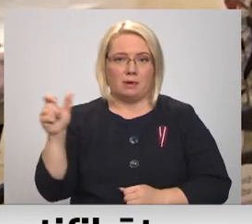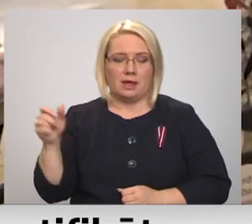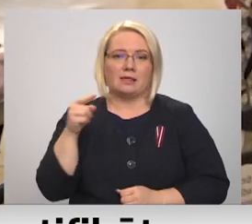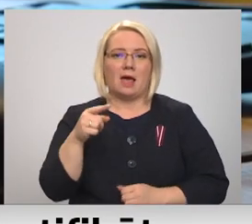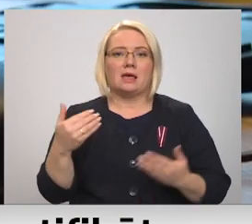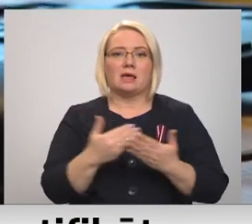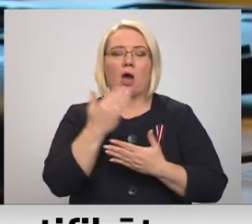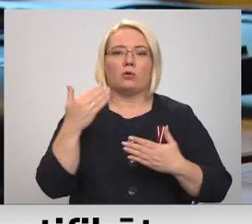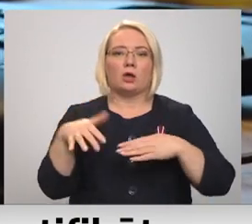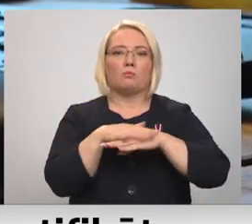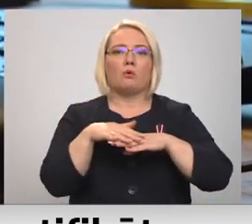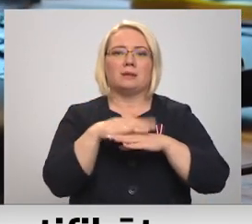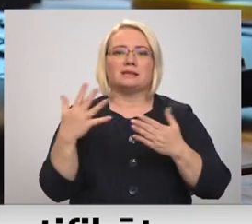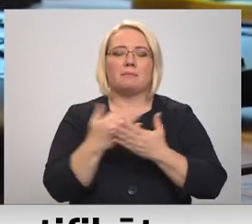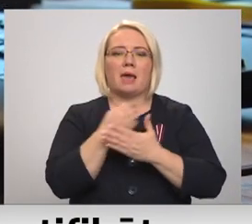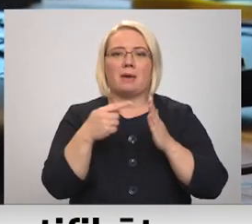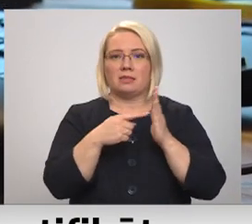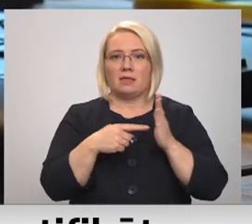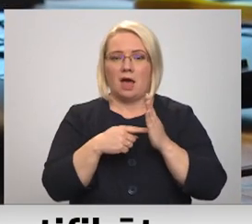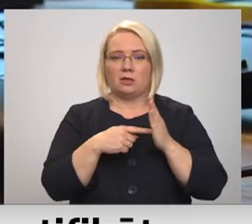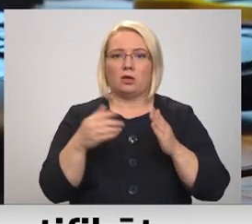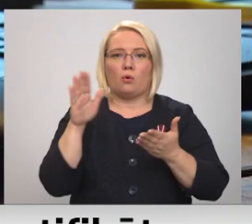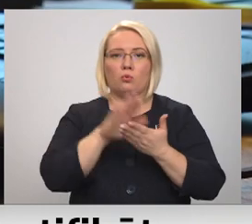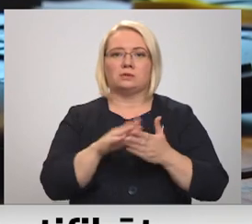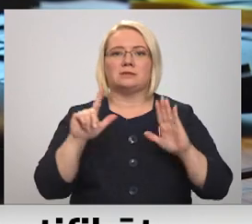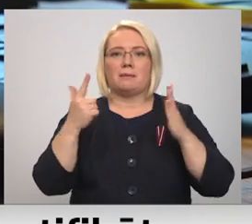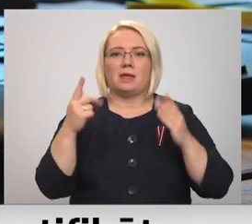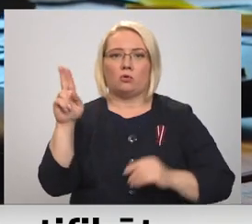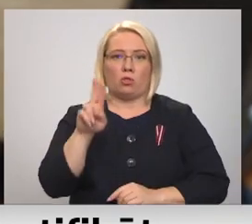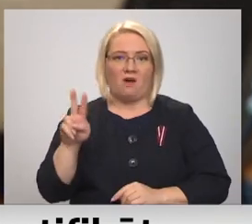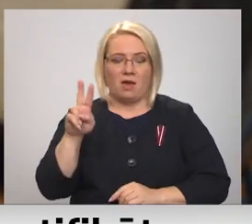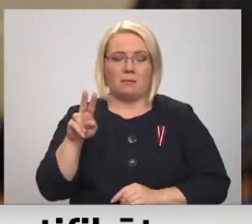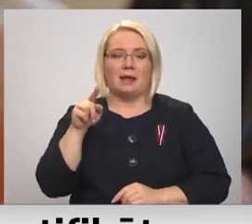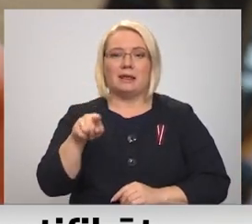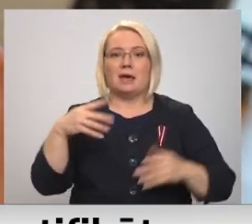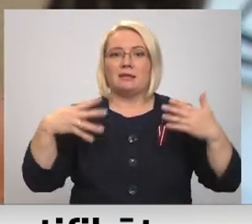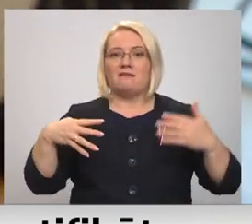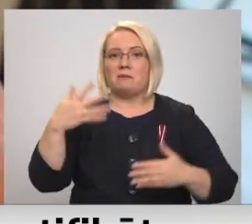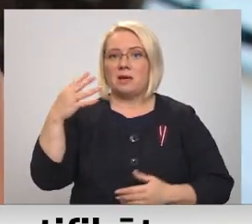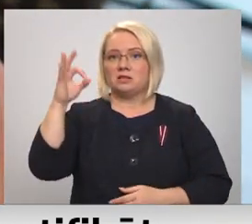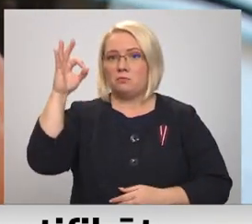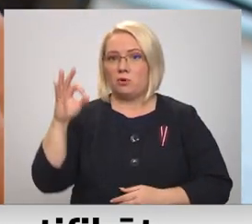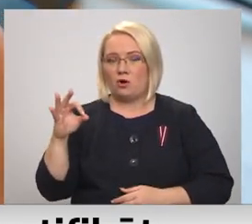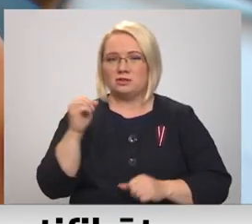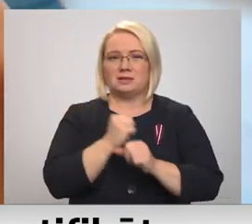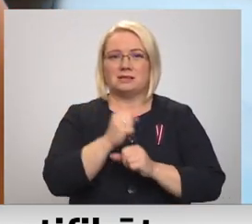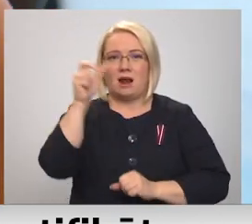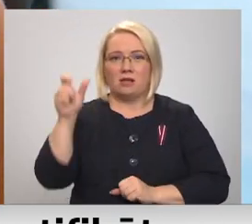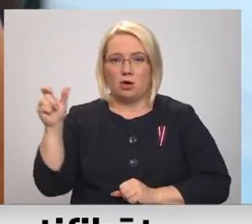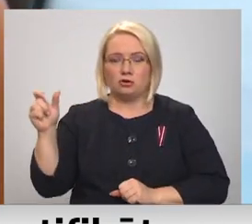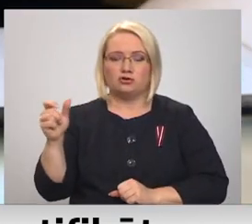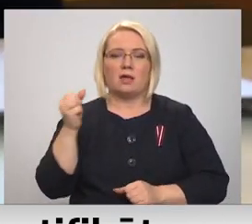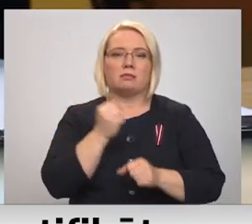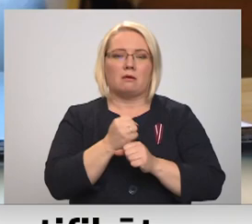jaunākie publiski pieejamie dati uz šī gada 7. novembri. Šie 95% nodarbināto noteikti